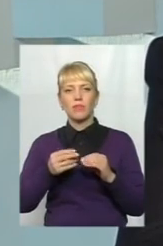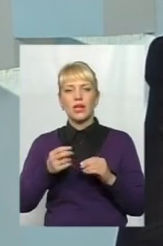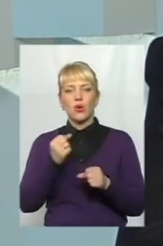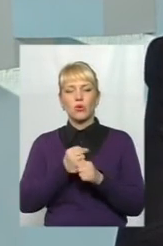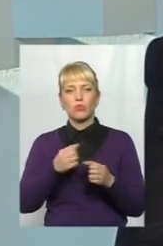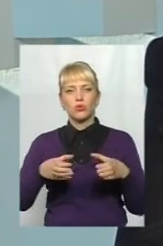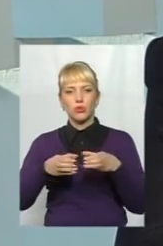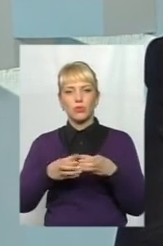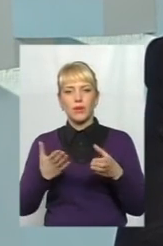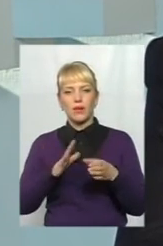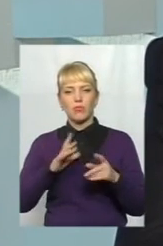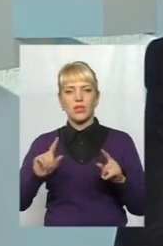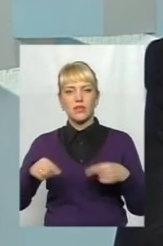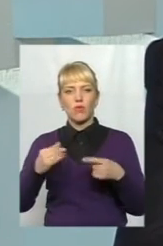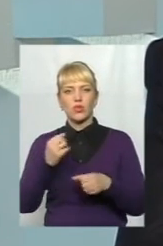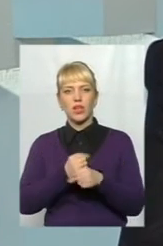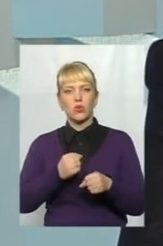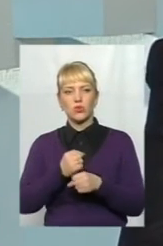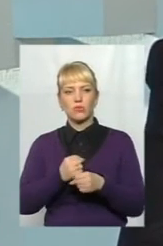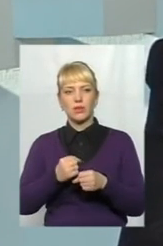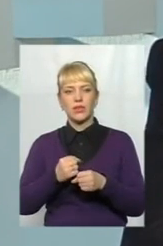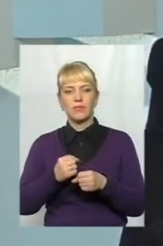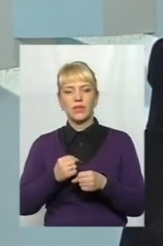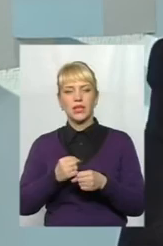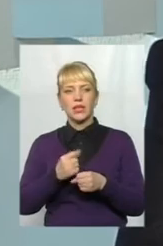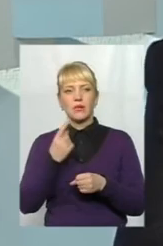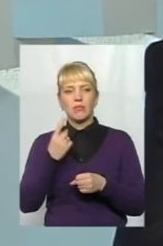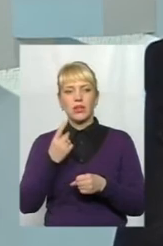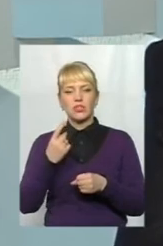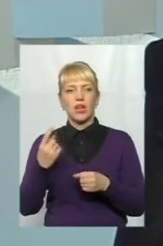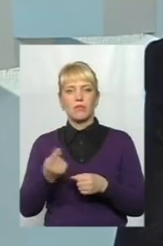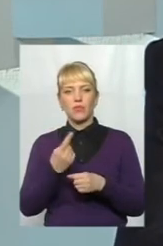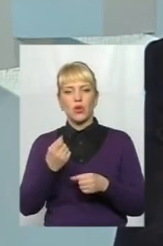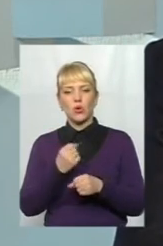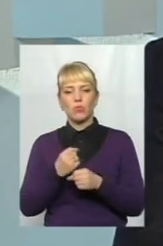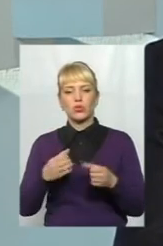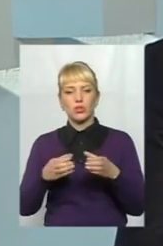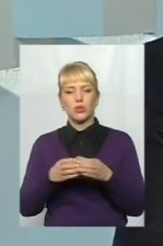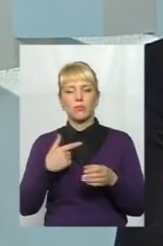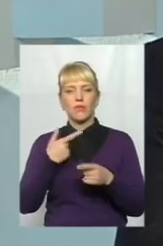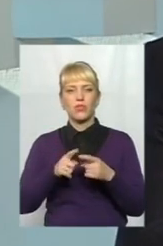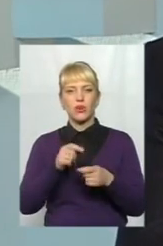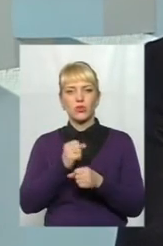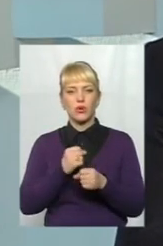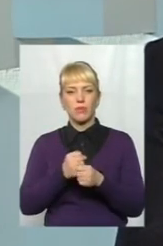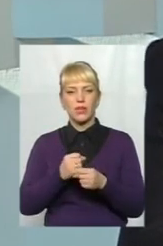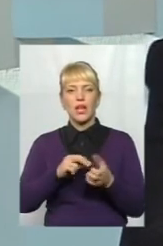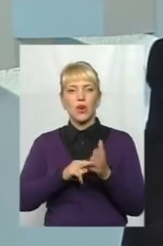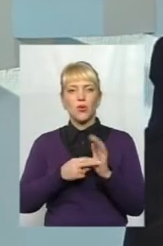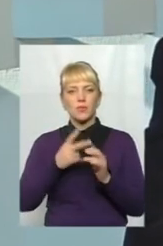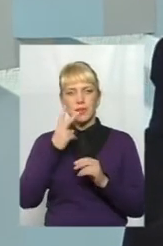група, яка була створена і розробила, вона свою, перша робоча група, свою роботу зробила, розробивши концепцію і бачення,